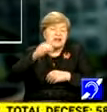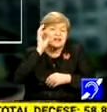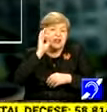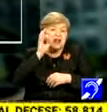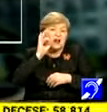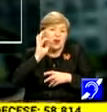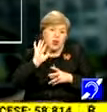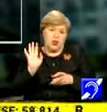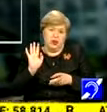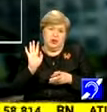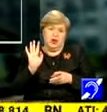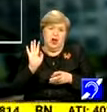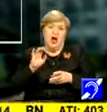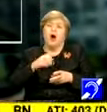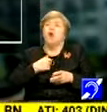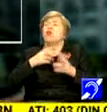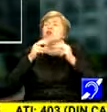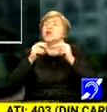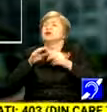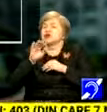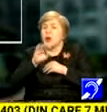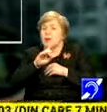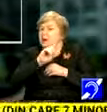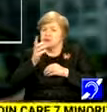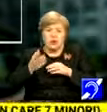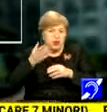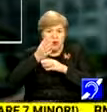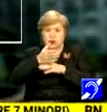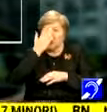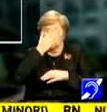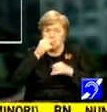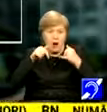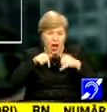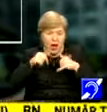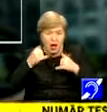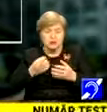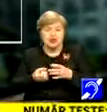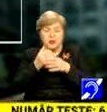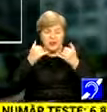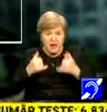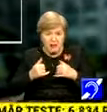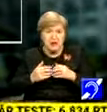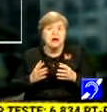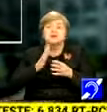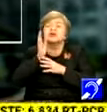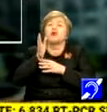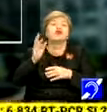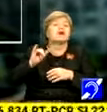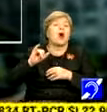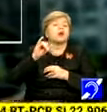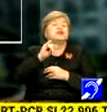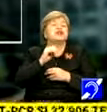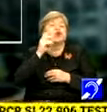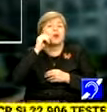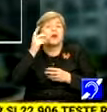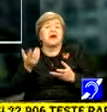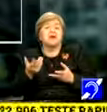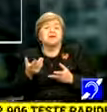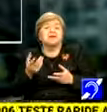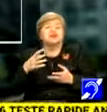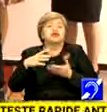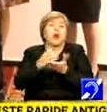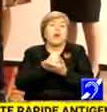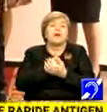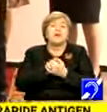fi mulți copii care nu vor veni, vor fi în concedii cu părinții, se vor descurca tradițional românești și vor obține